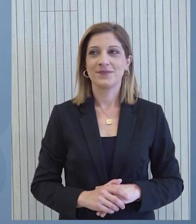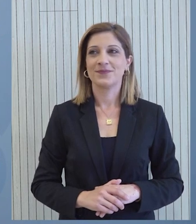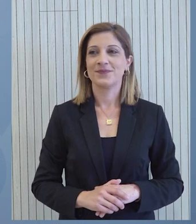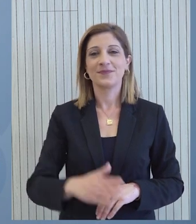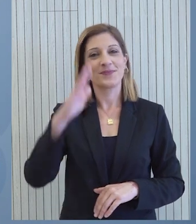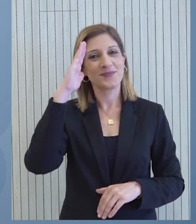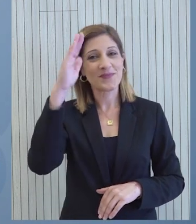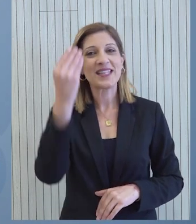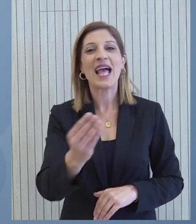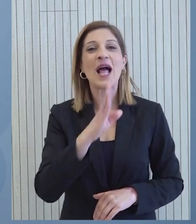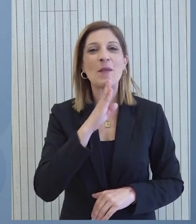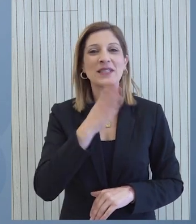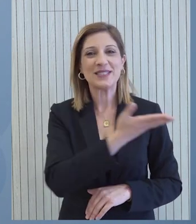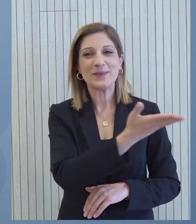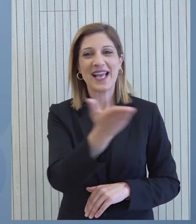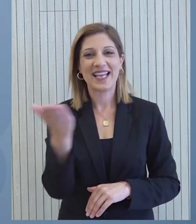Λοιπόν, καλό μεσημέρι.